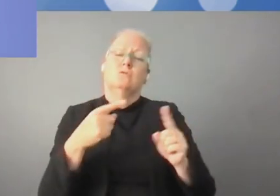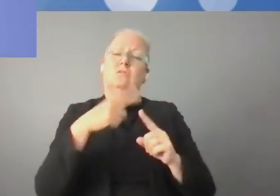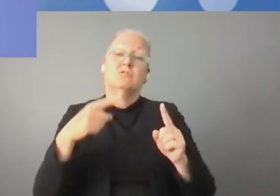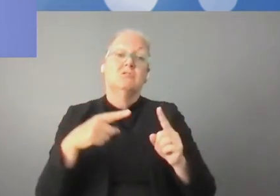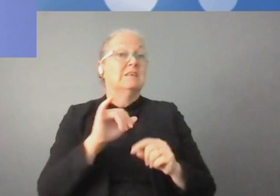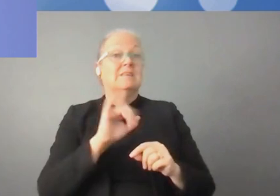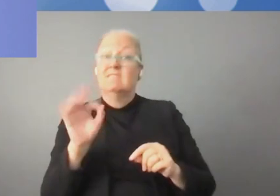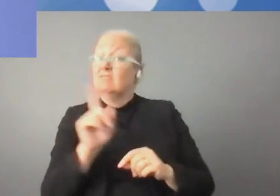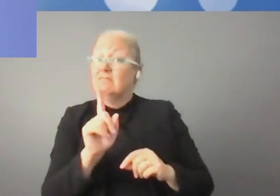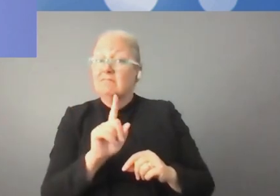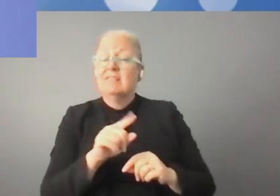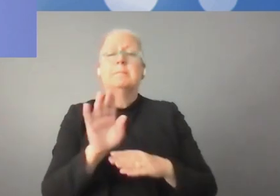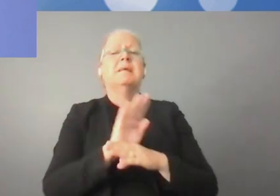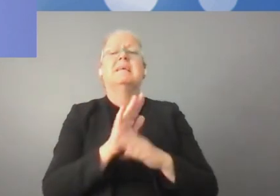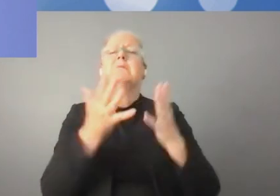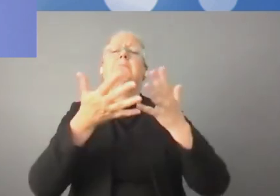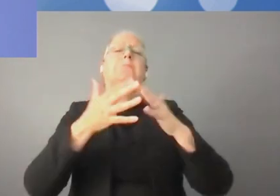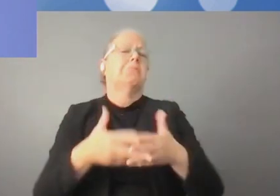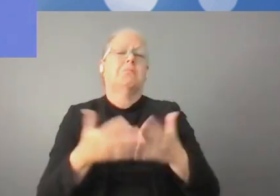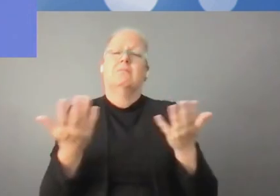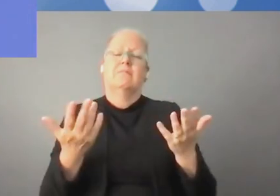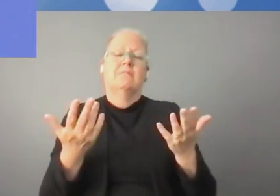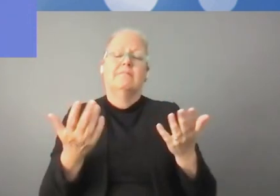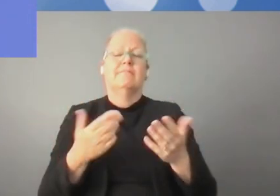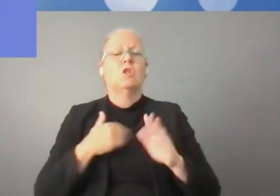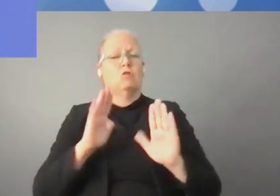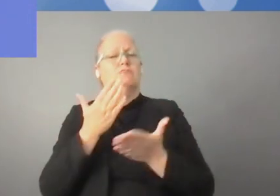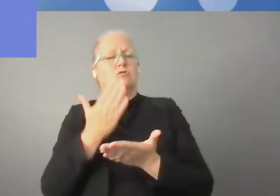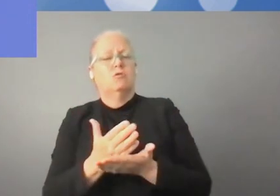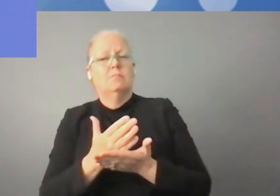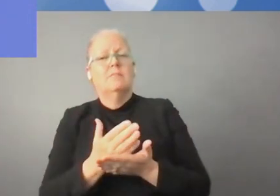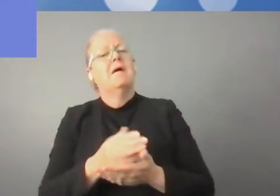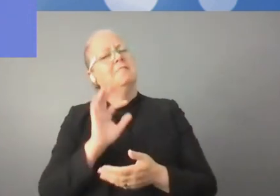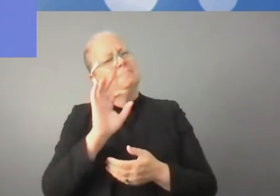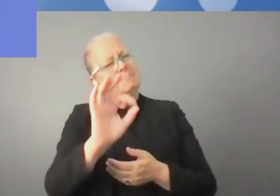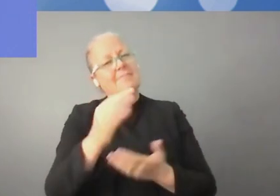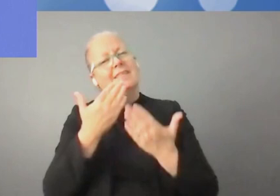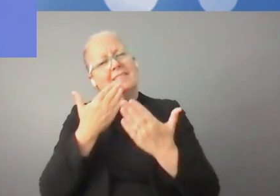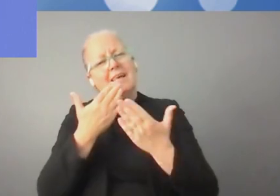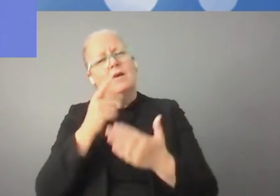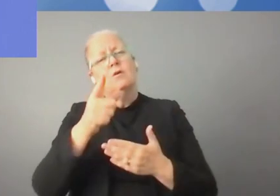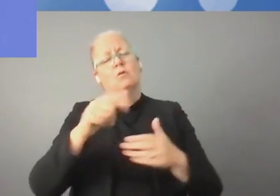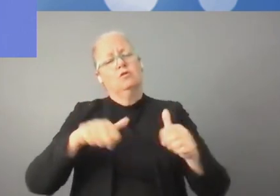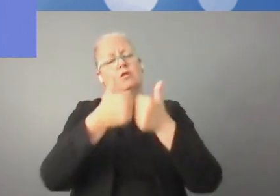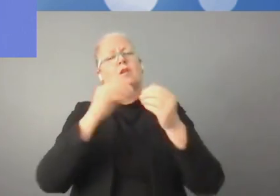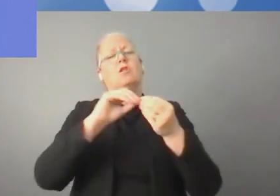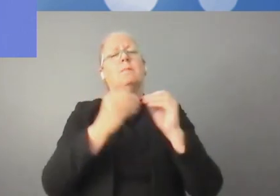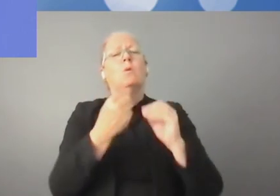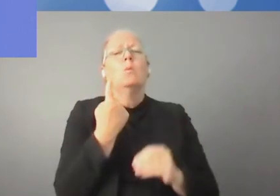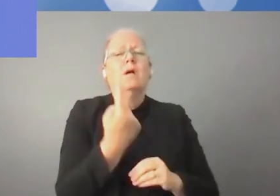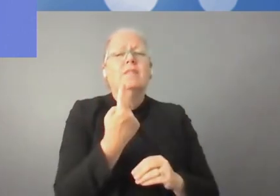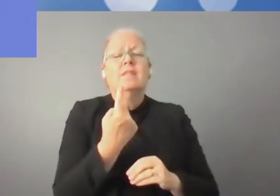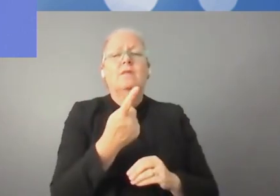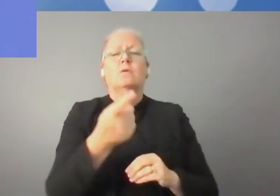législatifs qui permettront aux entrepreneurs d'agir de manière plus efficace dans la zone numérique. Merci beaucoup.